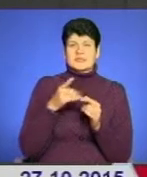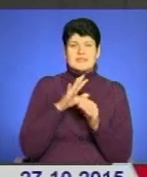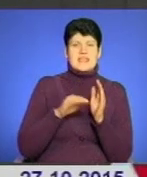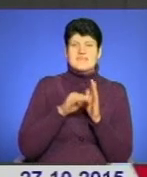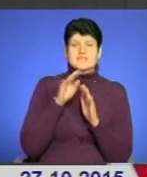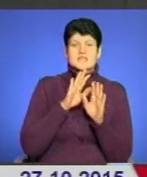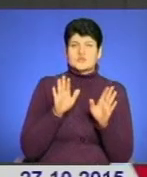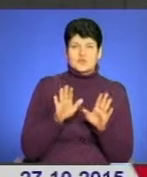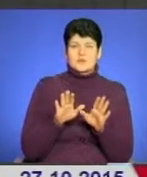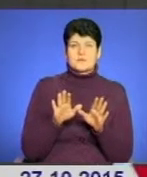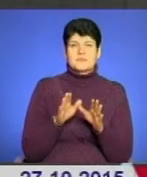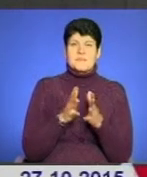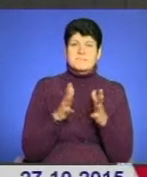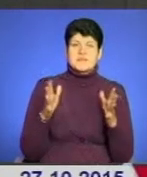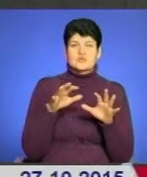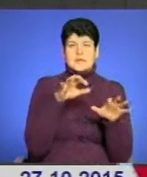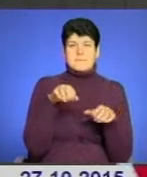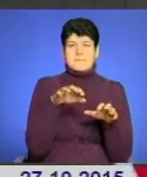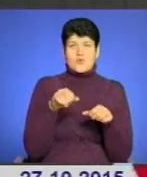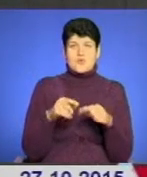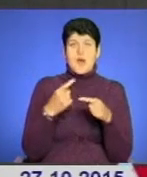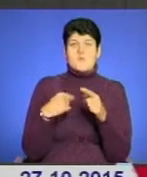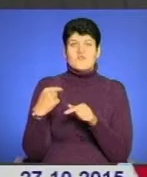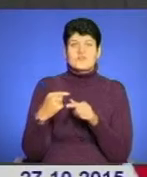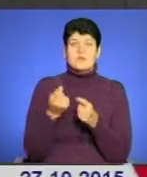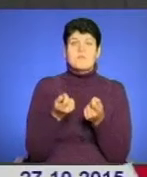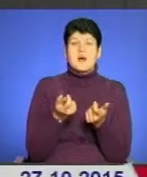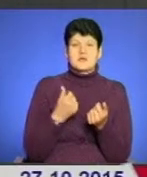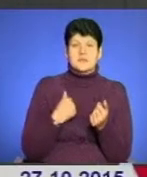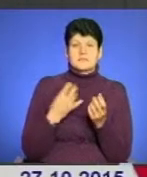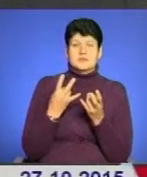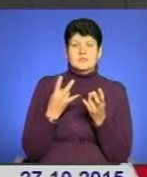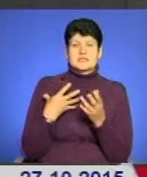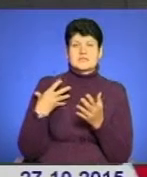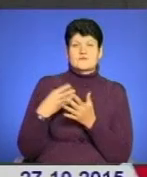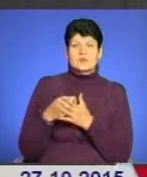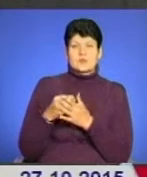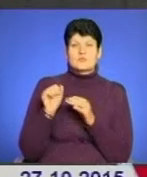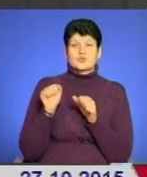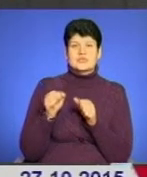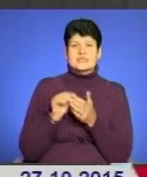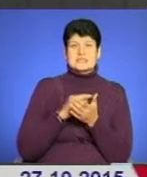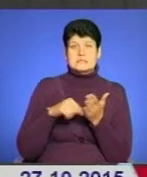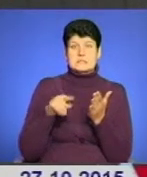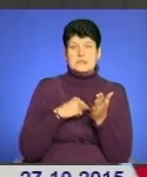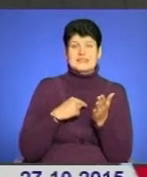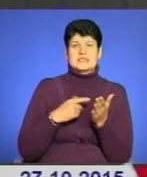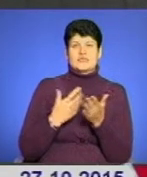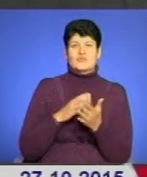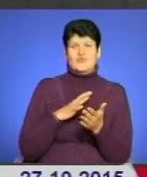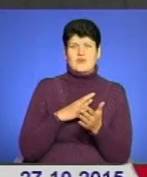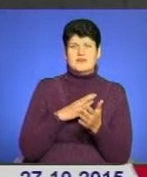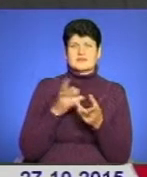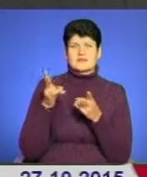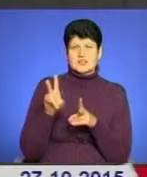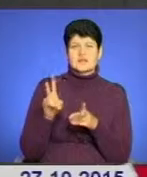висока, вони більшості беруть, а повертають дуже мало. Так що приходиться нам зі своїх, можливо, деяких списаних, а можливо, і книжок,